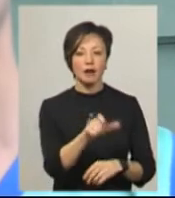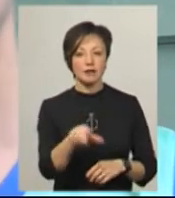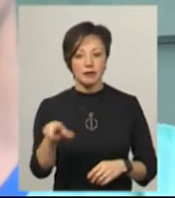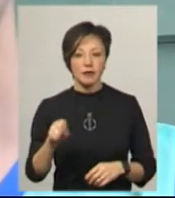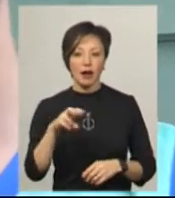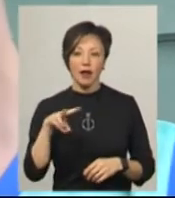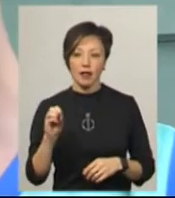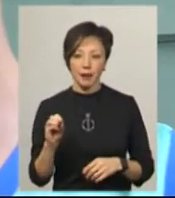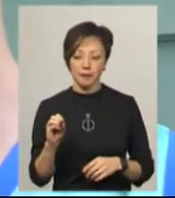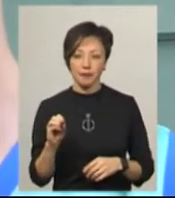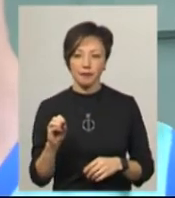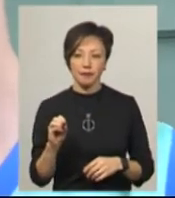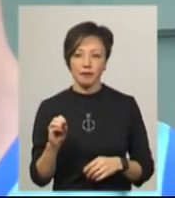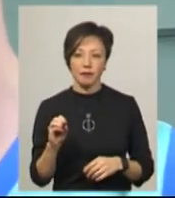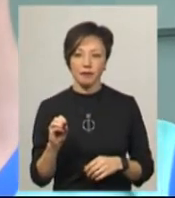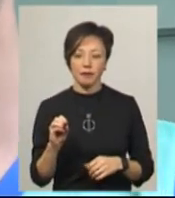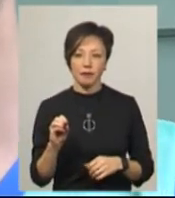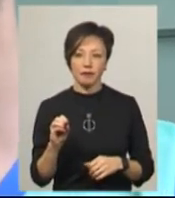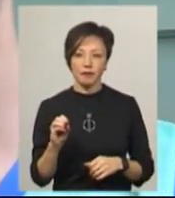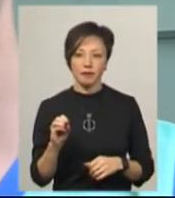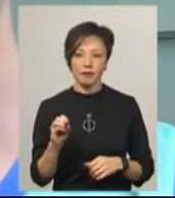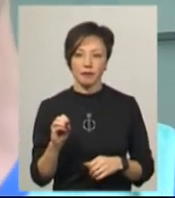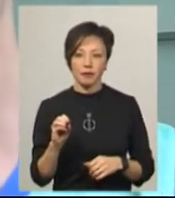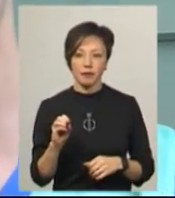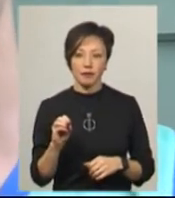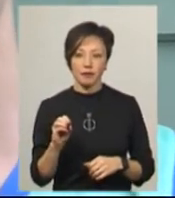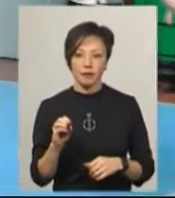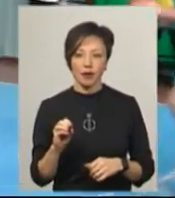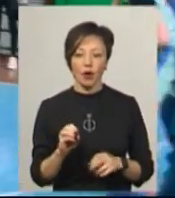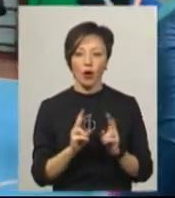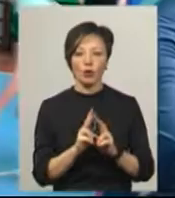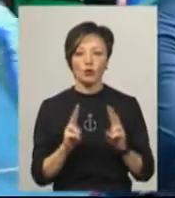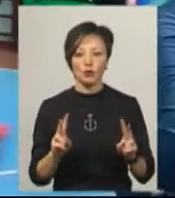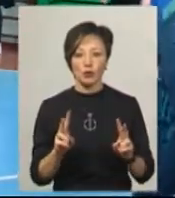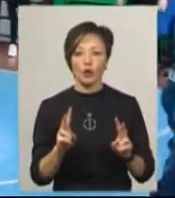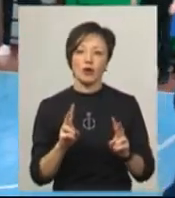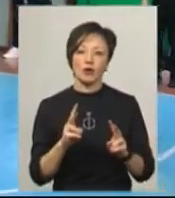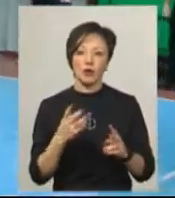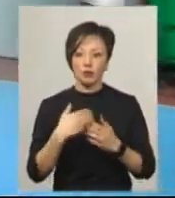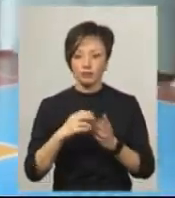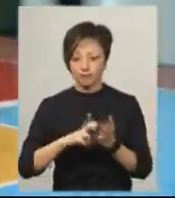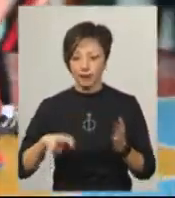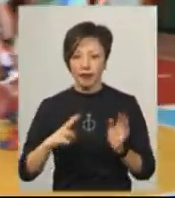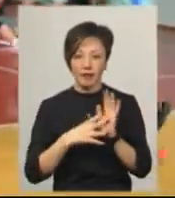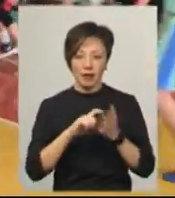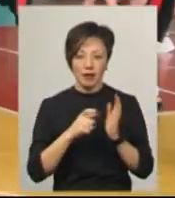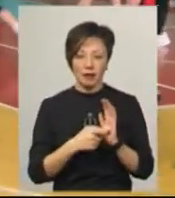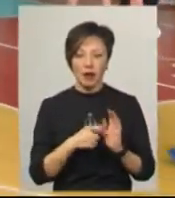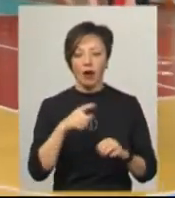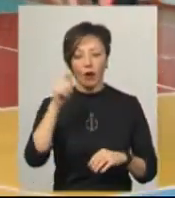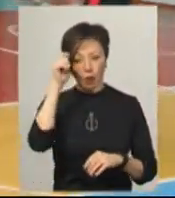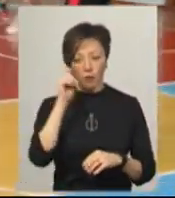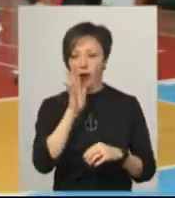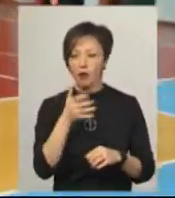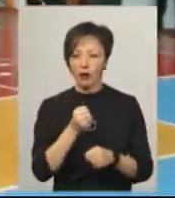випустились і дехто пішов після 9 класу. Алсана Рівчичин грає у баскетболу 5 років. Хлопець